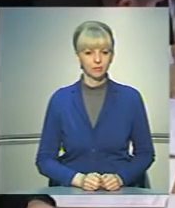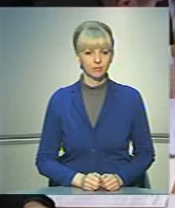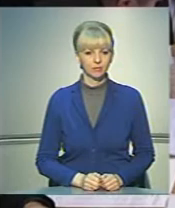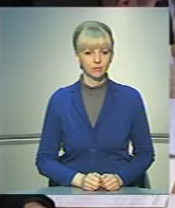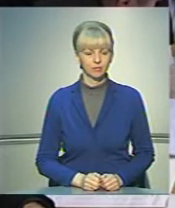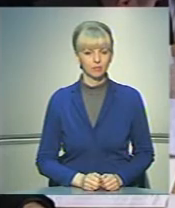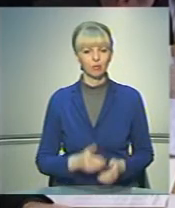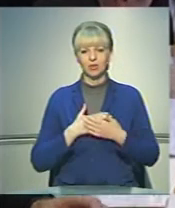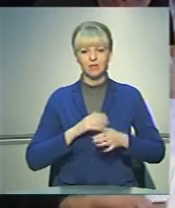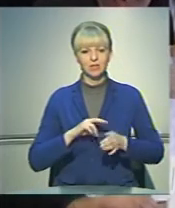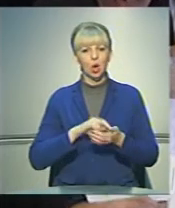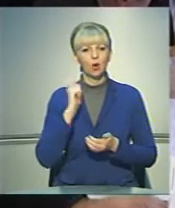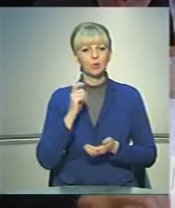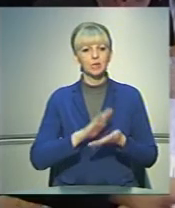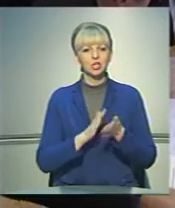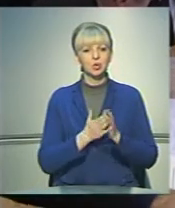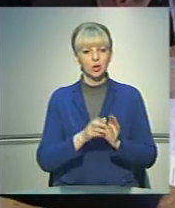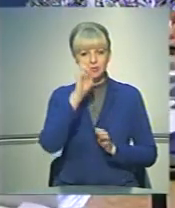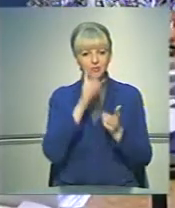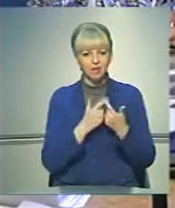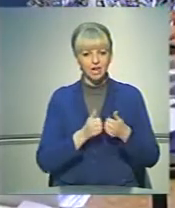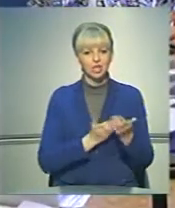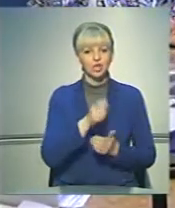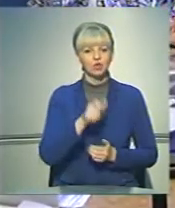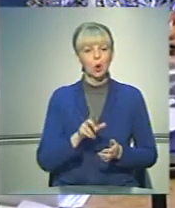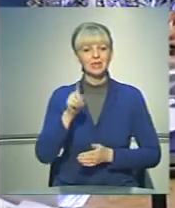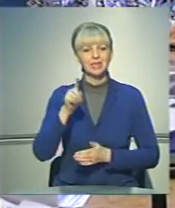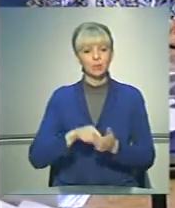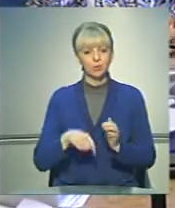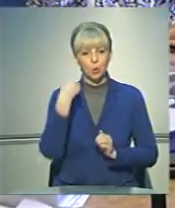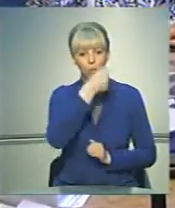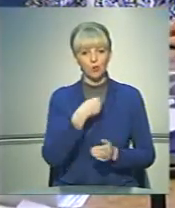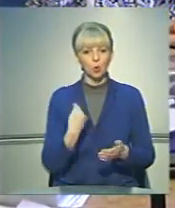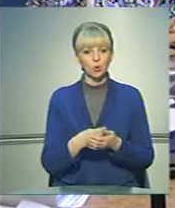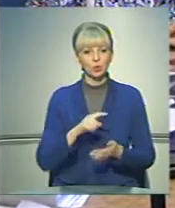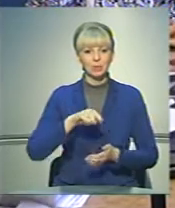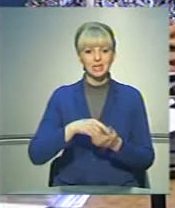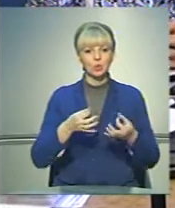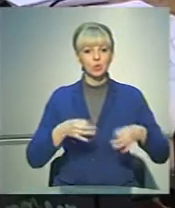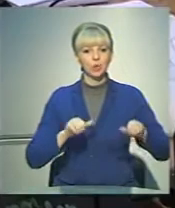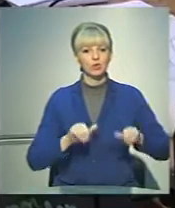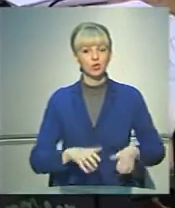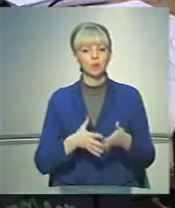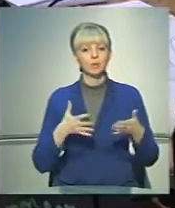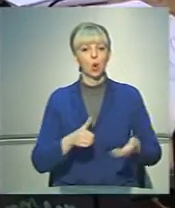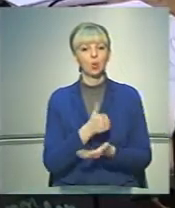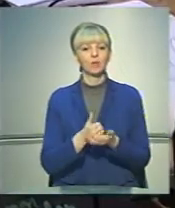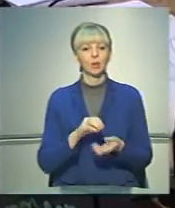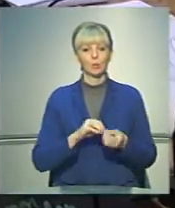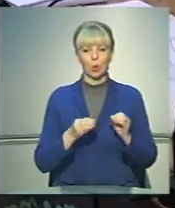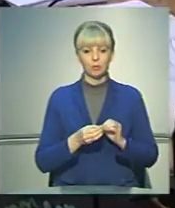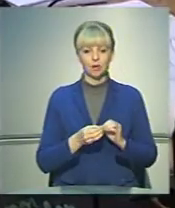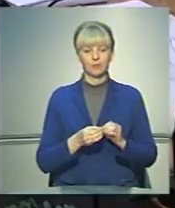Попри навтішну економічну ситуацію в країні, шиновники запевняють, що цьогорічний кошторис міста дозволить вирішити більше головних проблем.